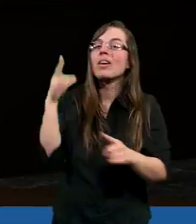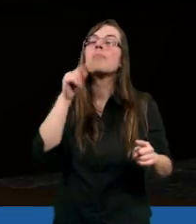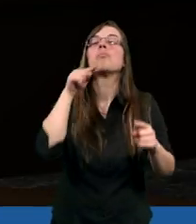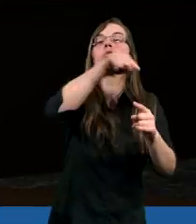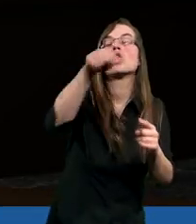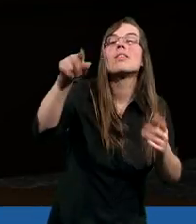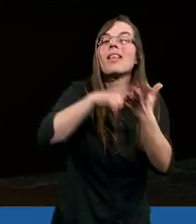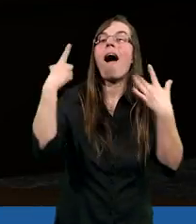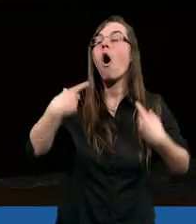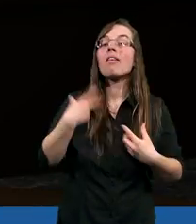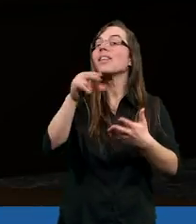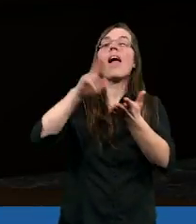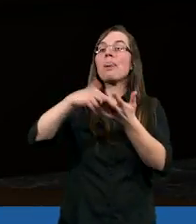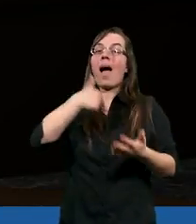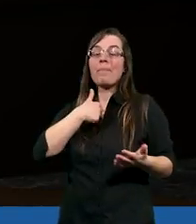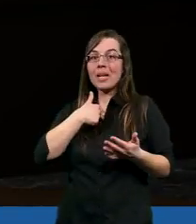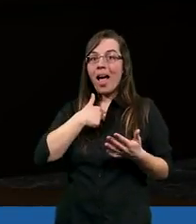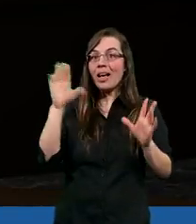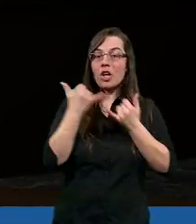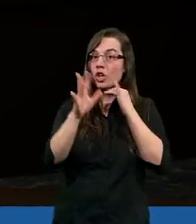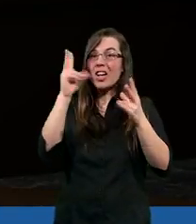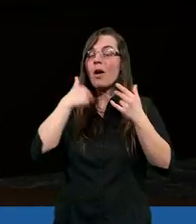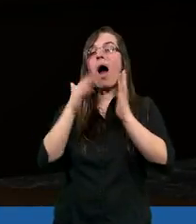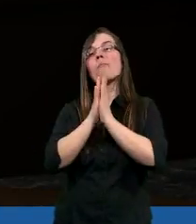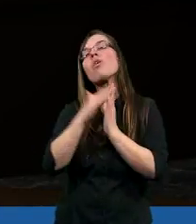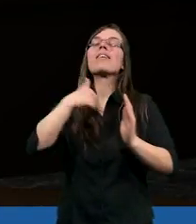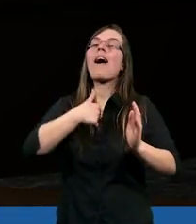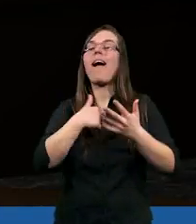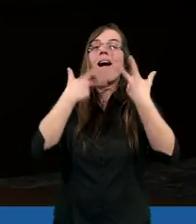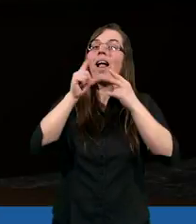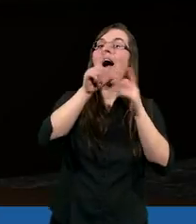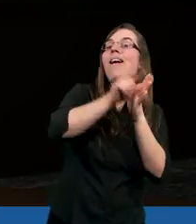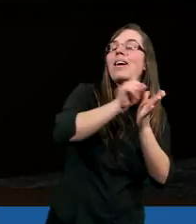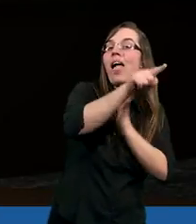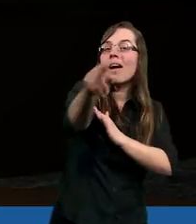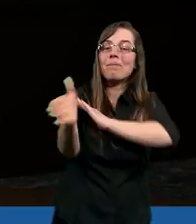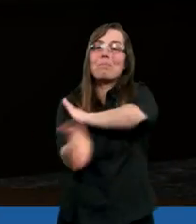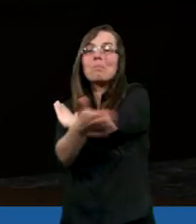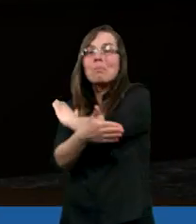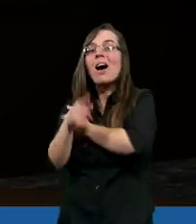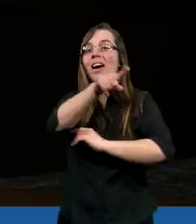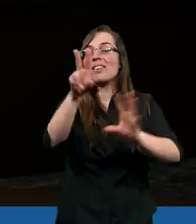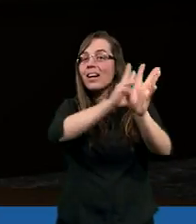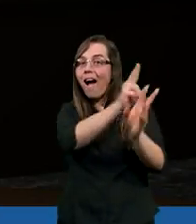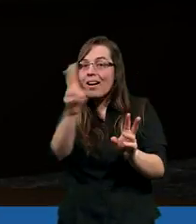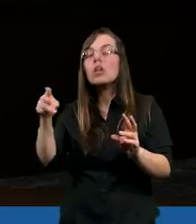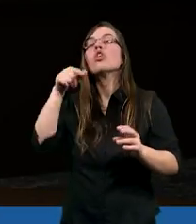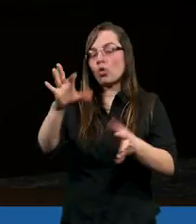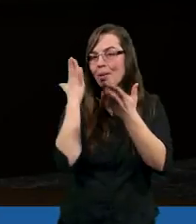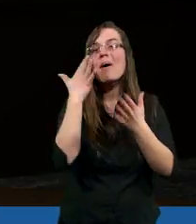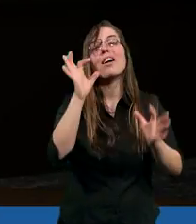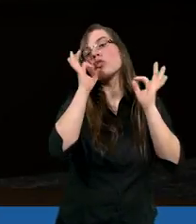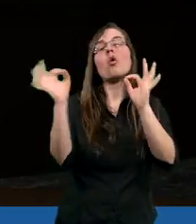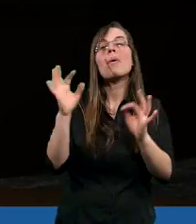na tą osobę, a nie na mnie, żeby mi lepiej było, no ja nie widziałbym w tym nic złego, bo Jezus nas właśnie, Bóg nas uczy takich relacji,